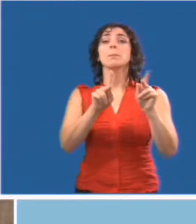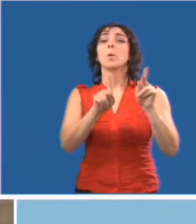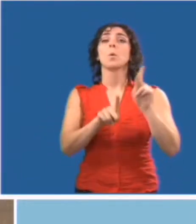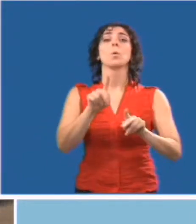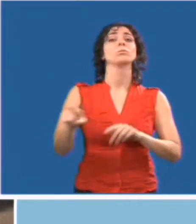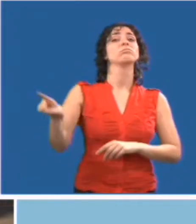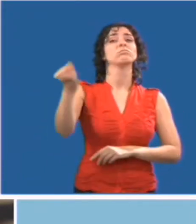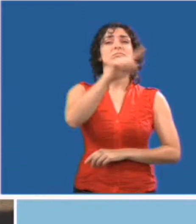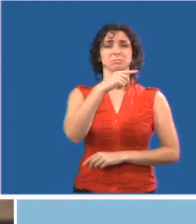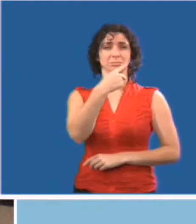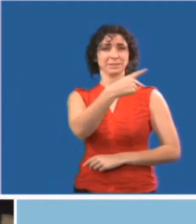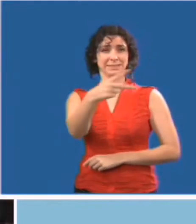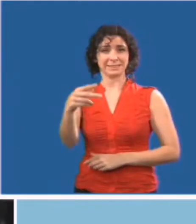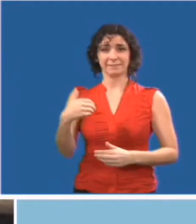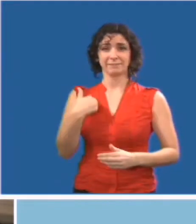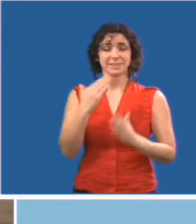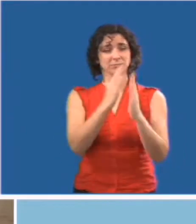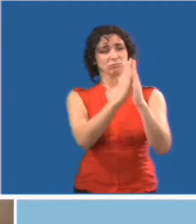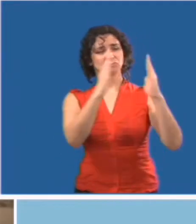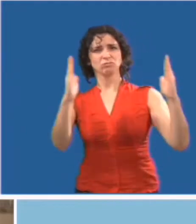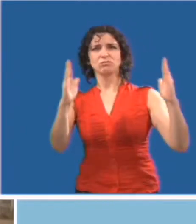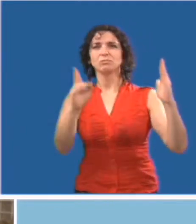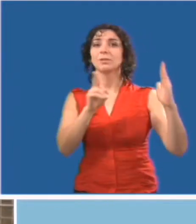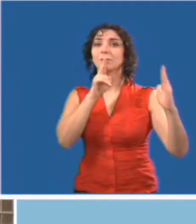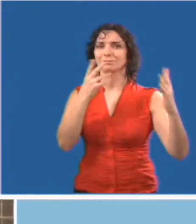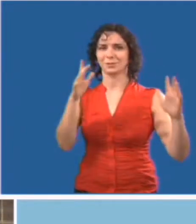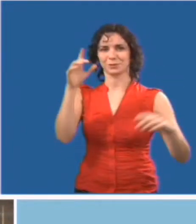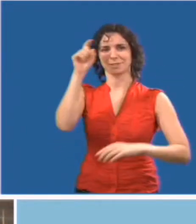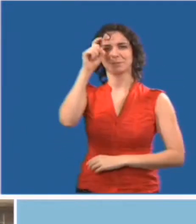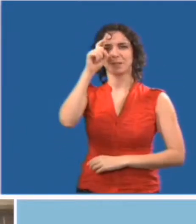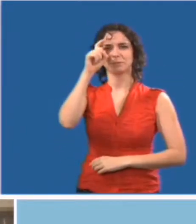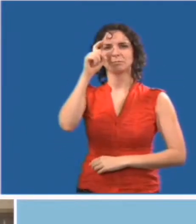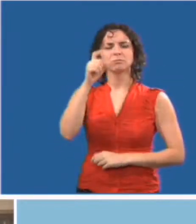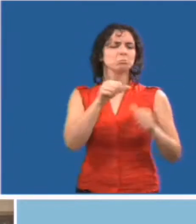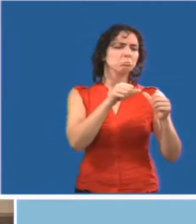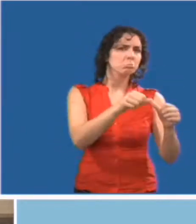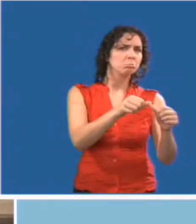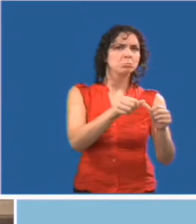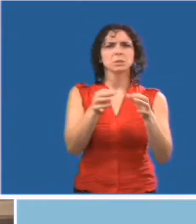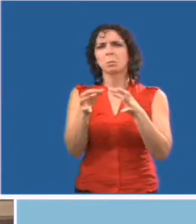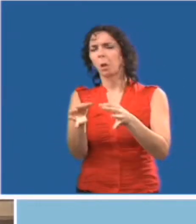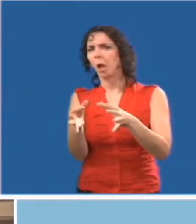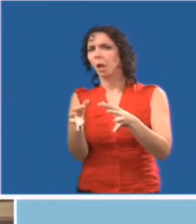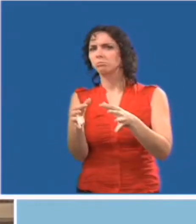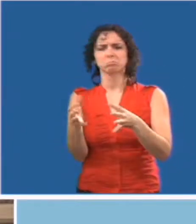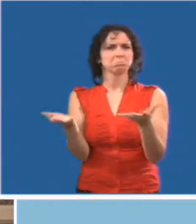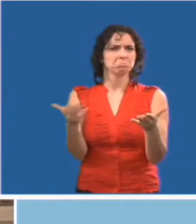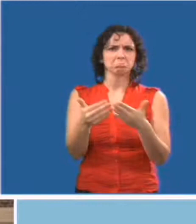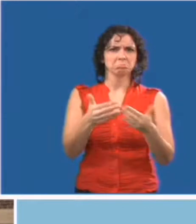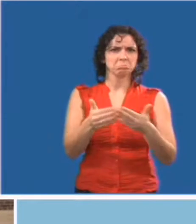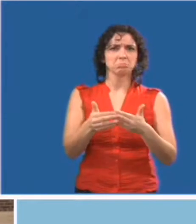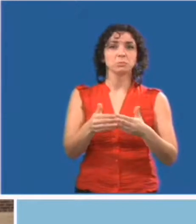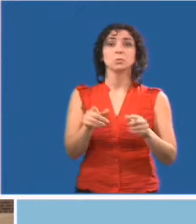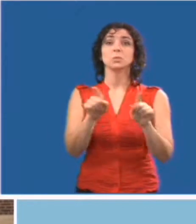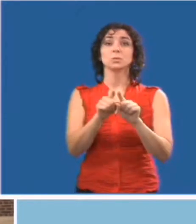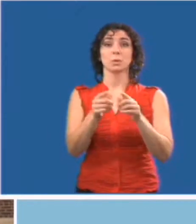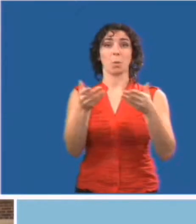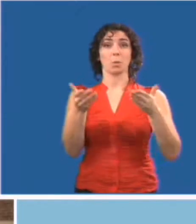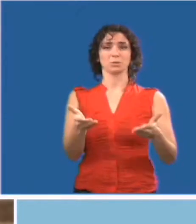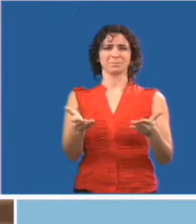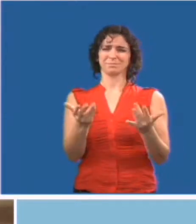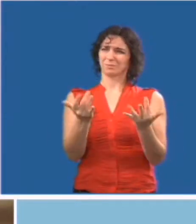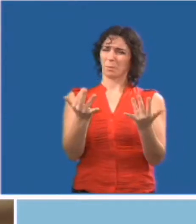Au total, 38 personnes des gens vivront avec un handicap permanent ou temporaire au cours de leur vie.